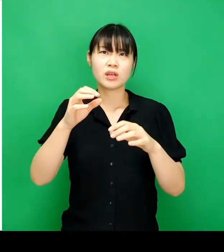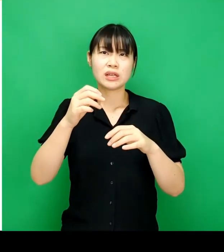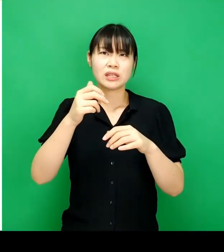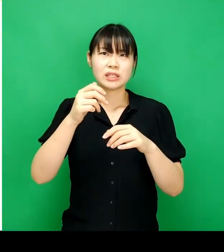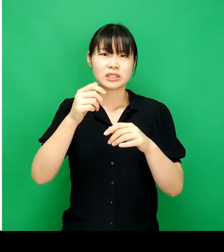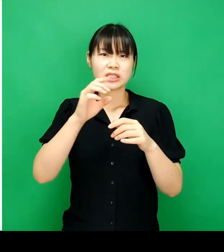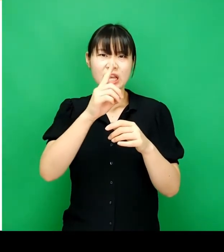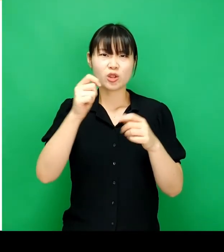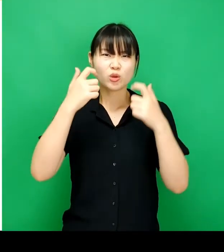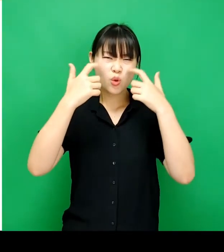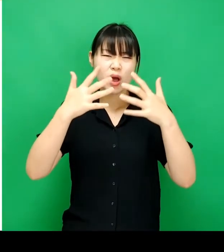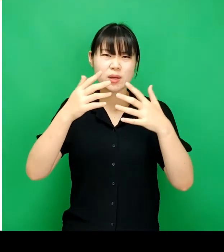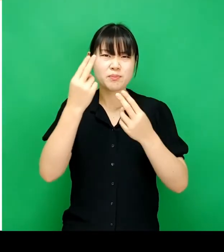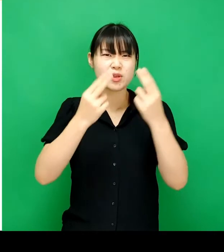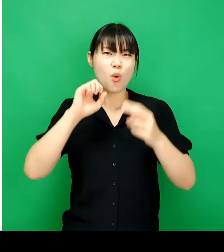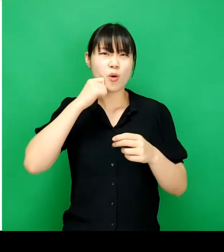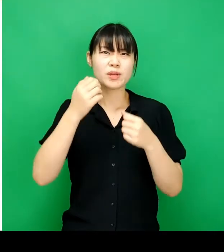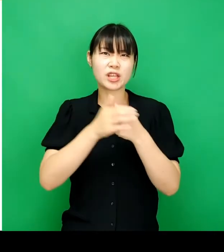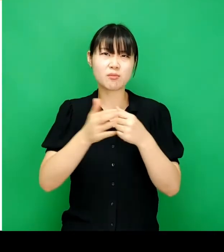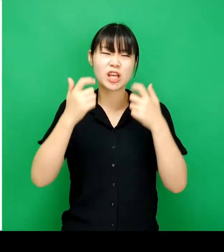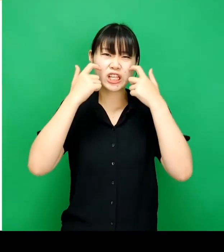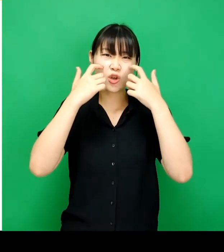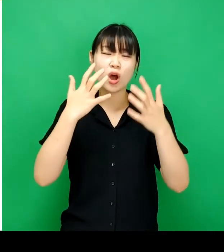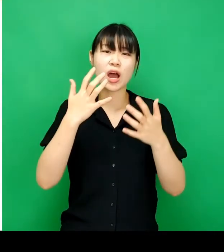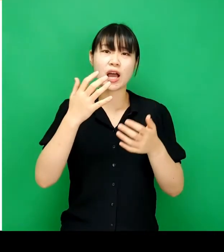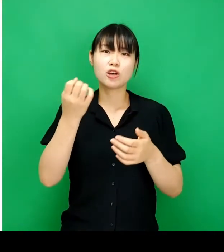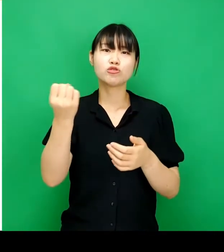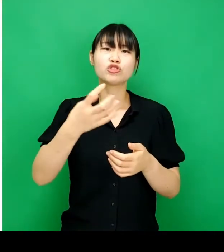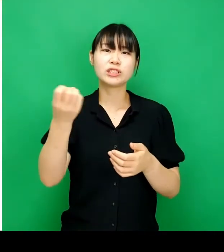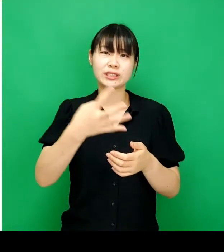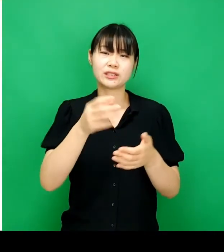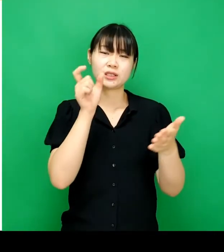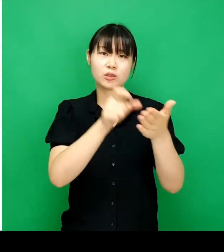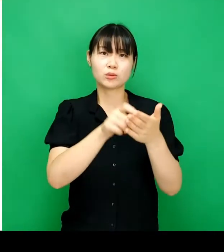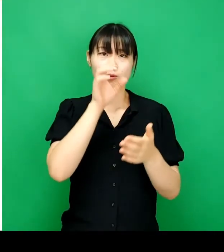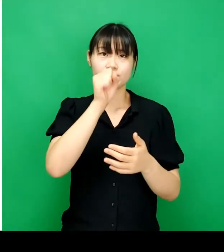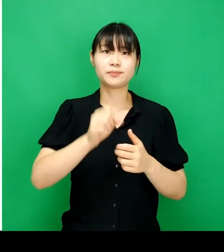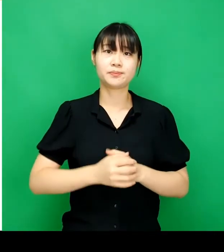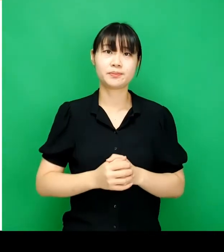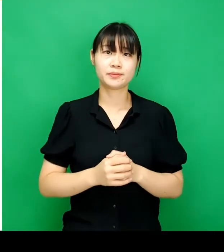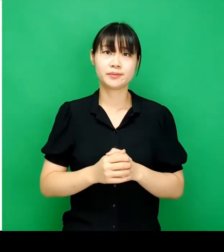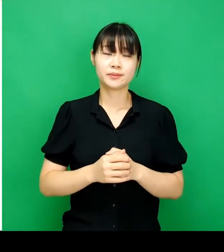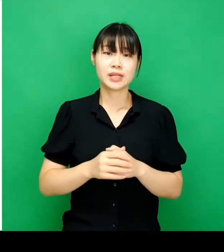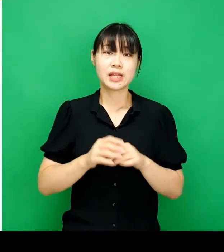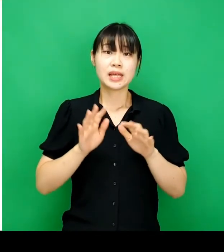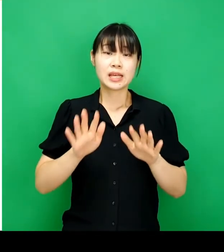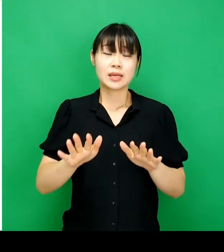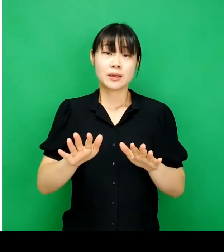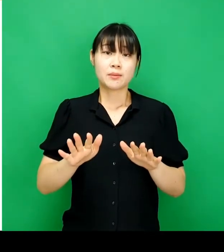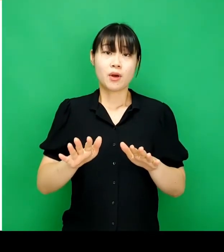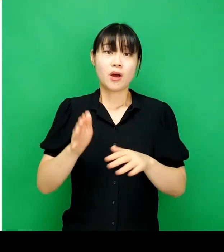데이터를 정확히 비교하기 어렵기 때문에 가능하면 정확한 수치를 써주는 것이 좋습니다.